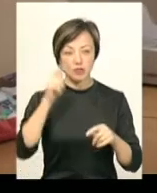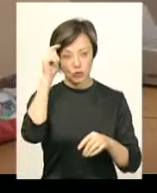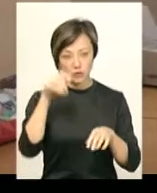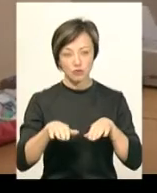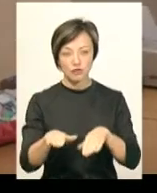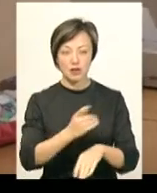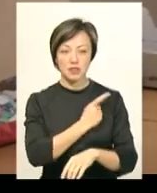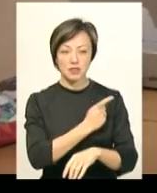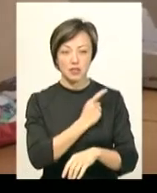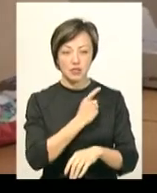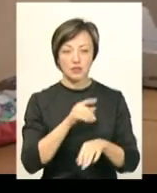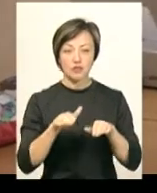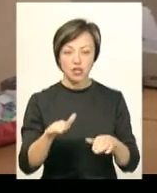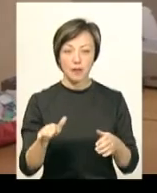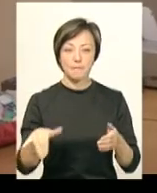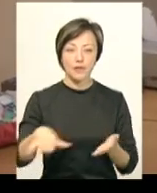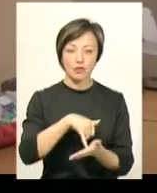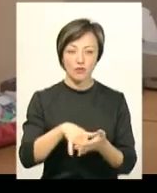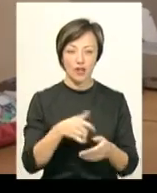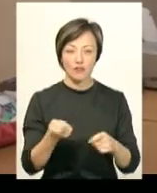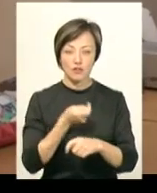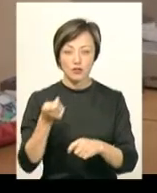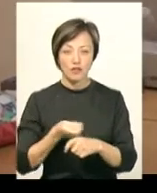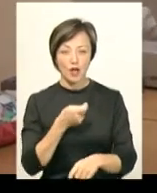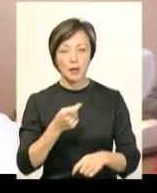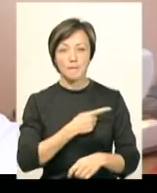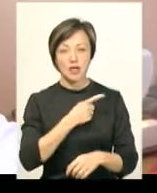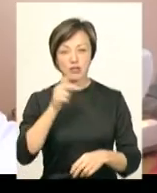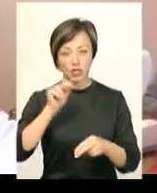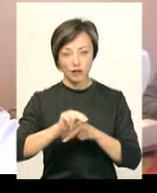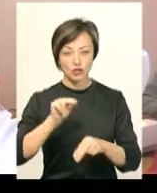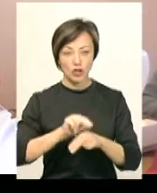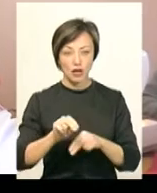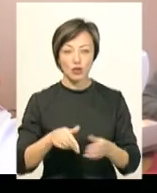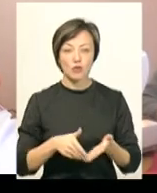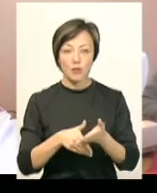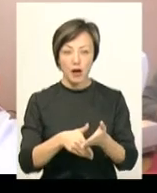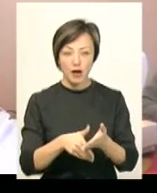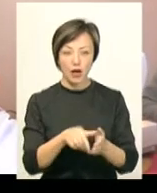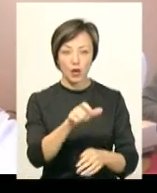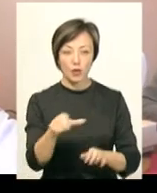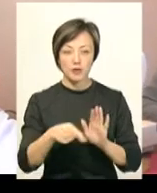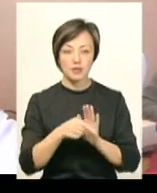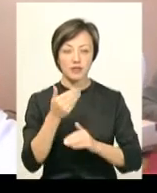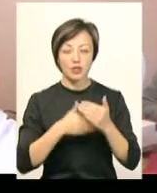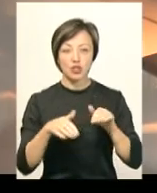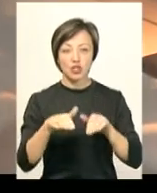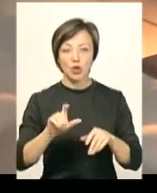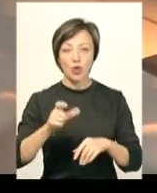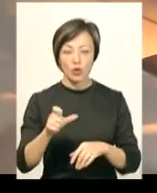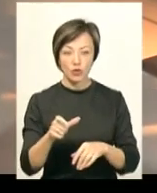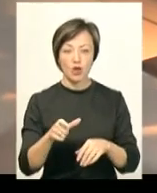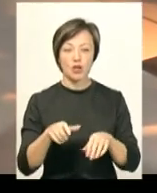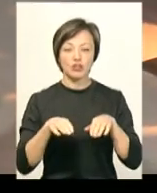швейній майстерні вчаться шити, прасувати і вишивати. Майстер виробничого навчання Тетяна Здорович допомагає людям з інвалідністю шити голкою,